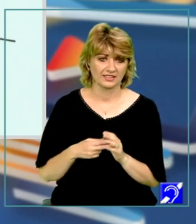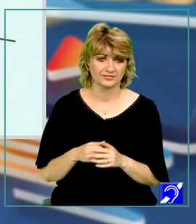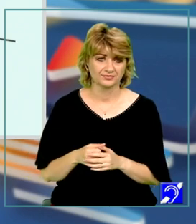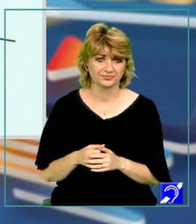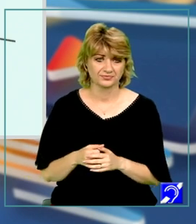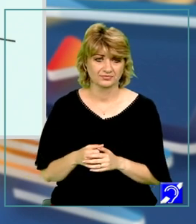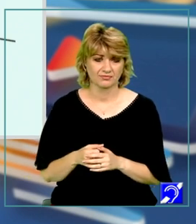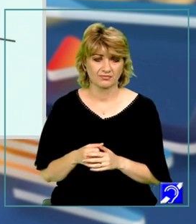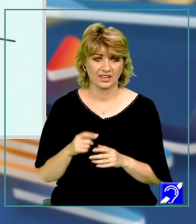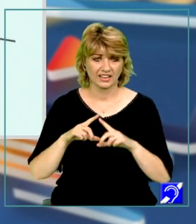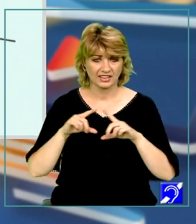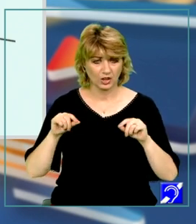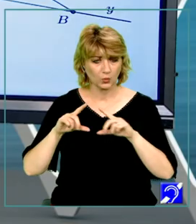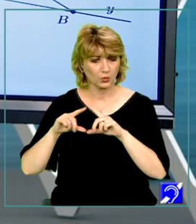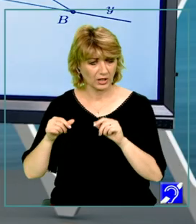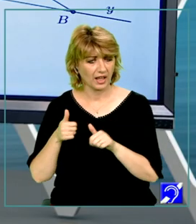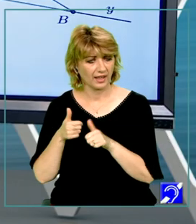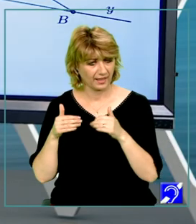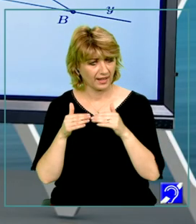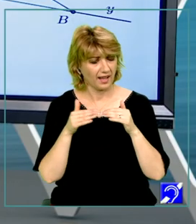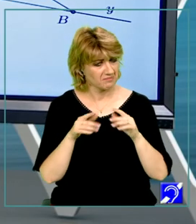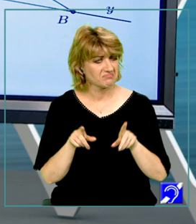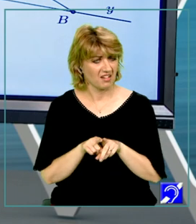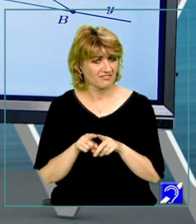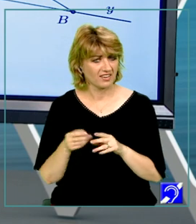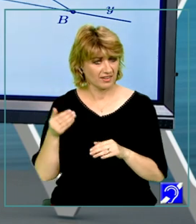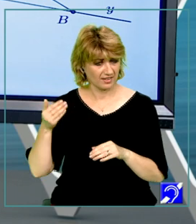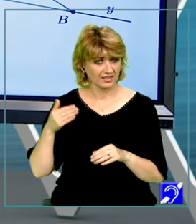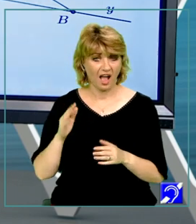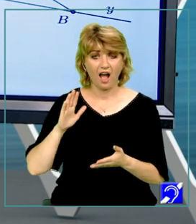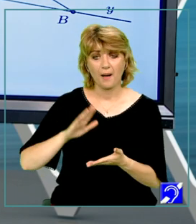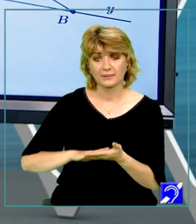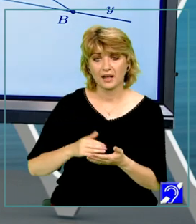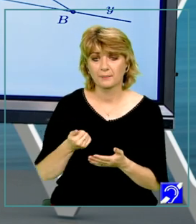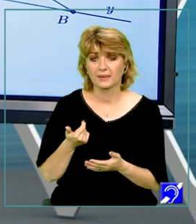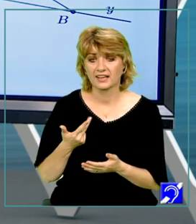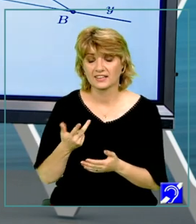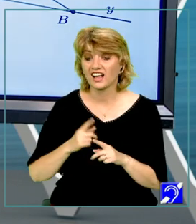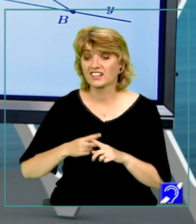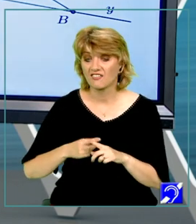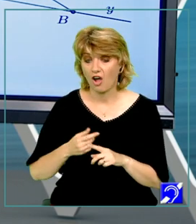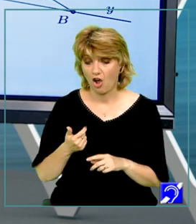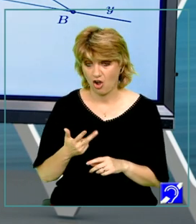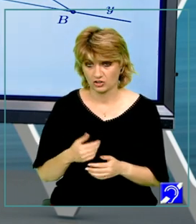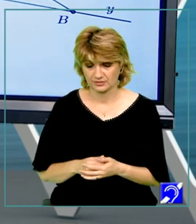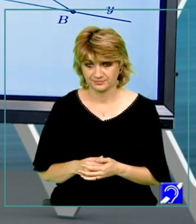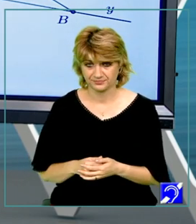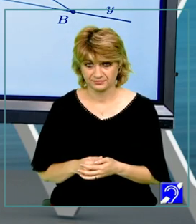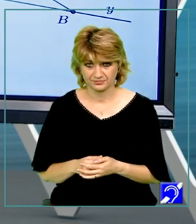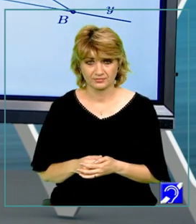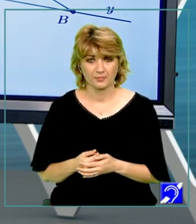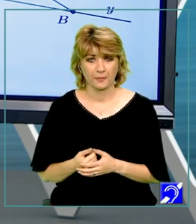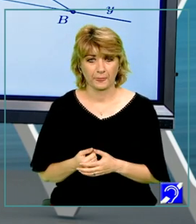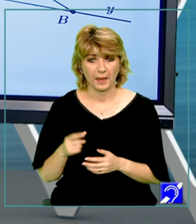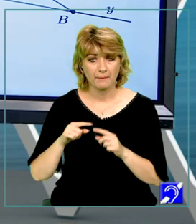va fi metoda triunghiurilor congruente, însă aplicată de câteva ori. Pe laturile unghiului X o Y